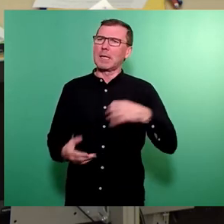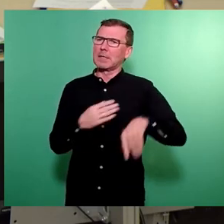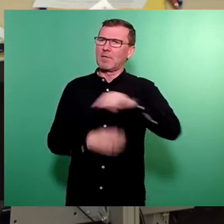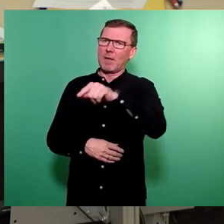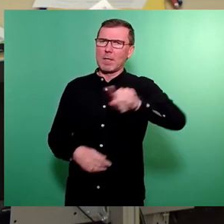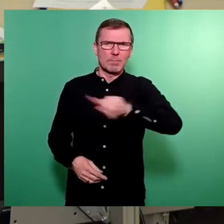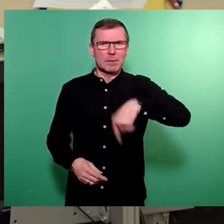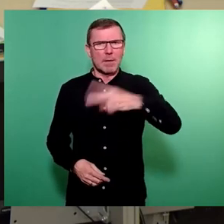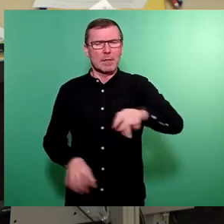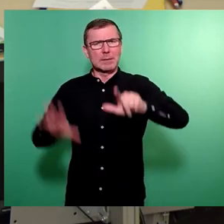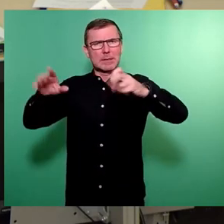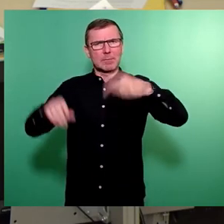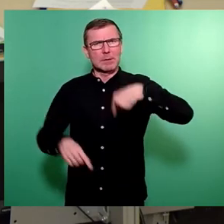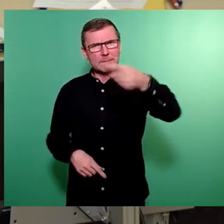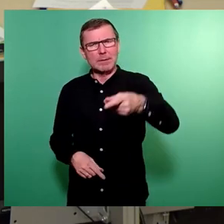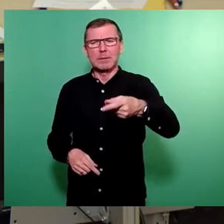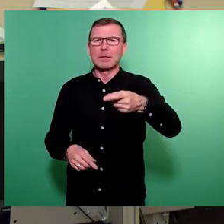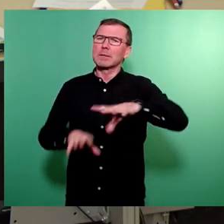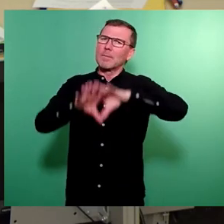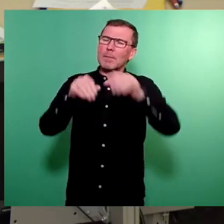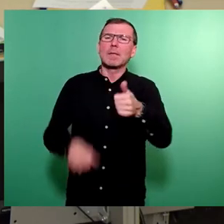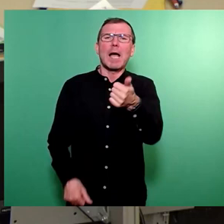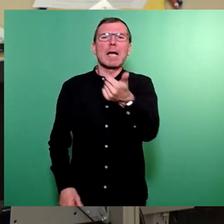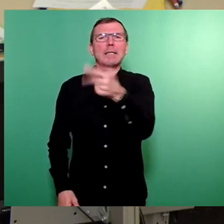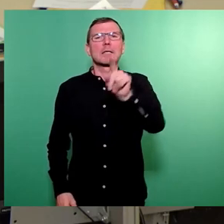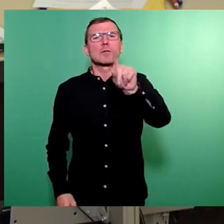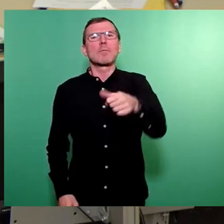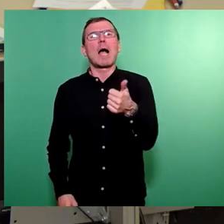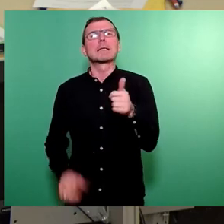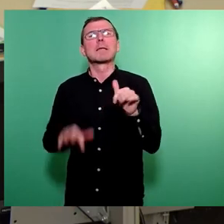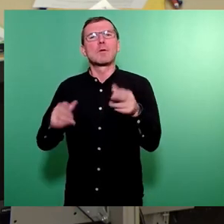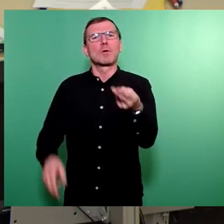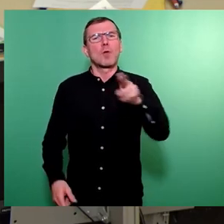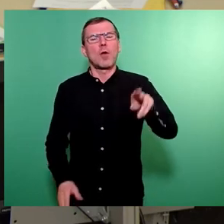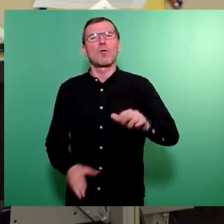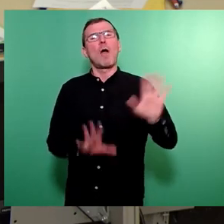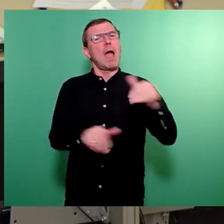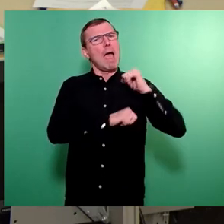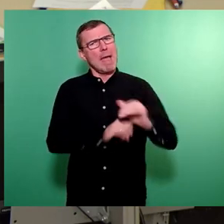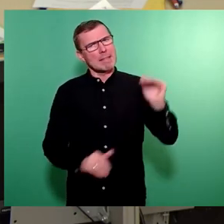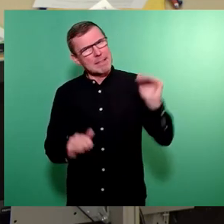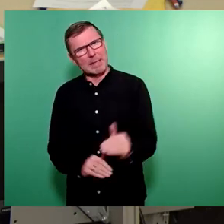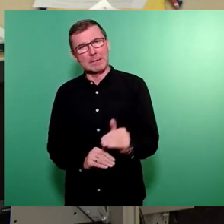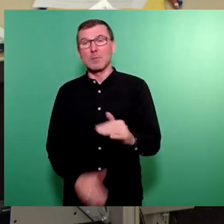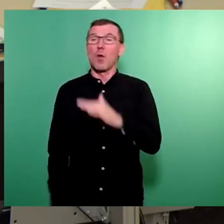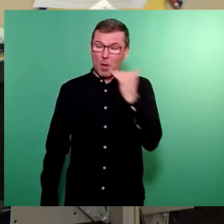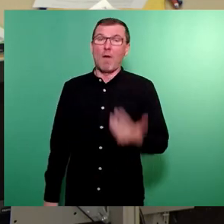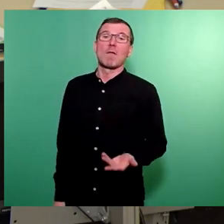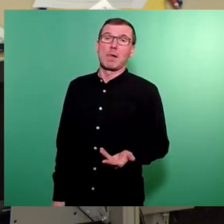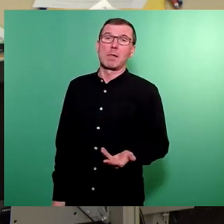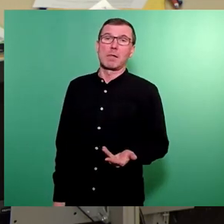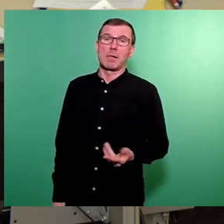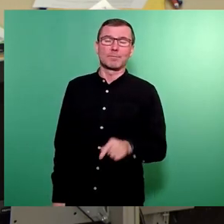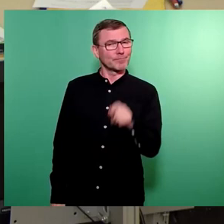2027 in Höhe von 31,1 Millionen Euro entlasten. Das ist sehr, sehr viel und ich denke, das wird